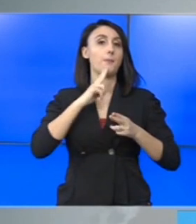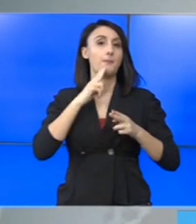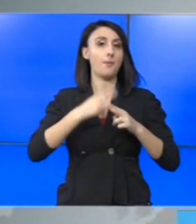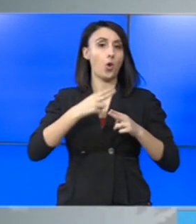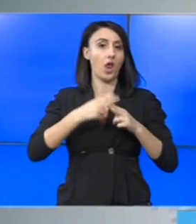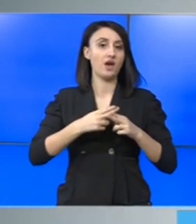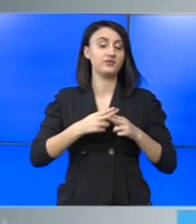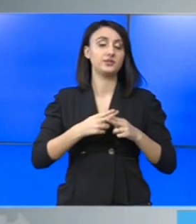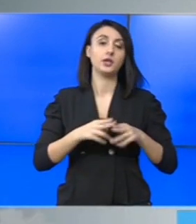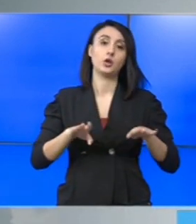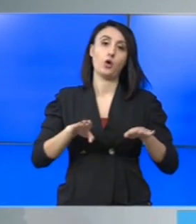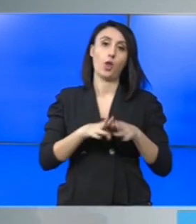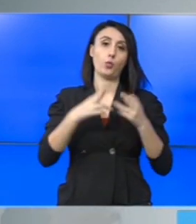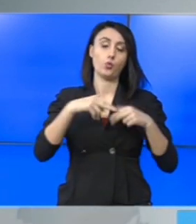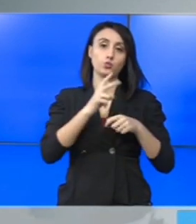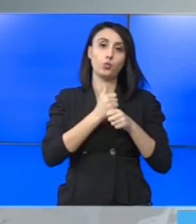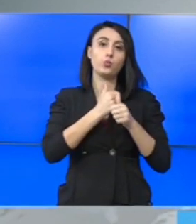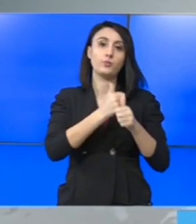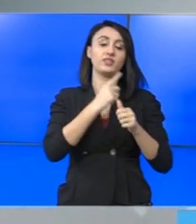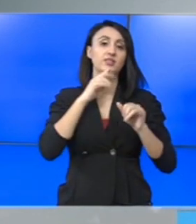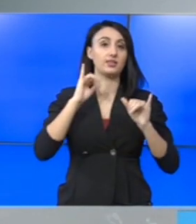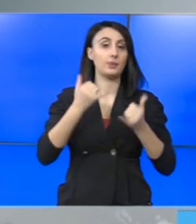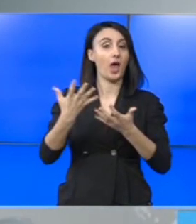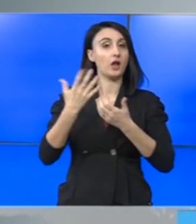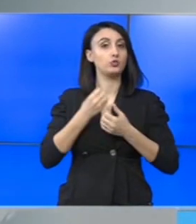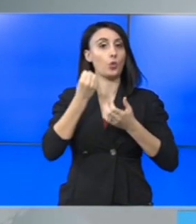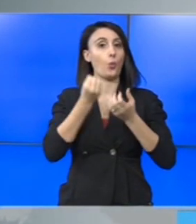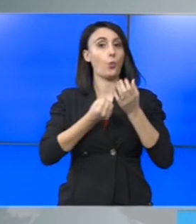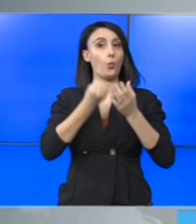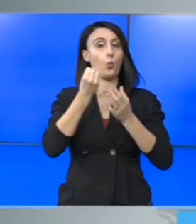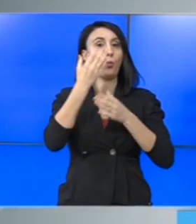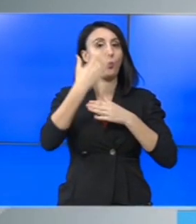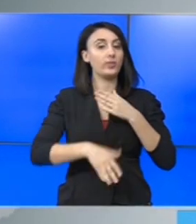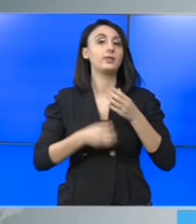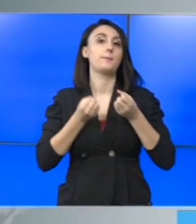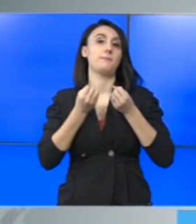Andrei Ștefan urmărește ce se întâmplă și ne aduce ultimele informații. Bună dimineața, Andrei!